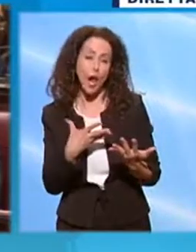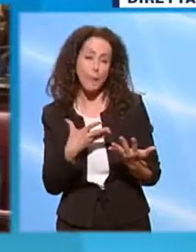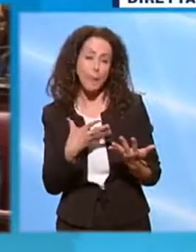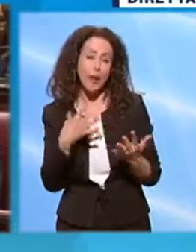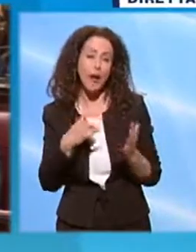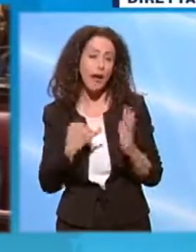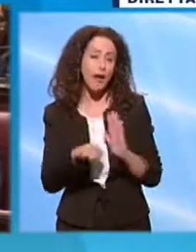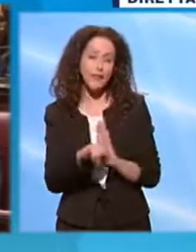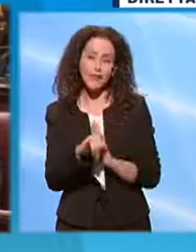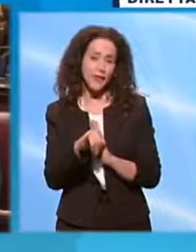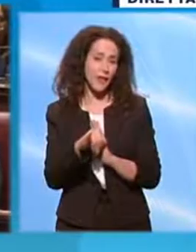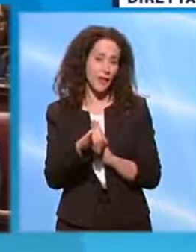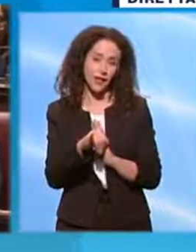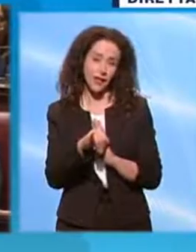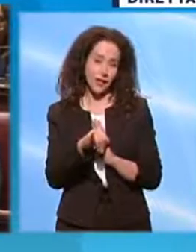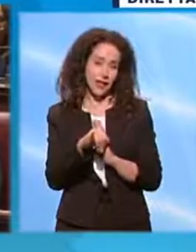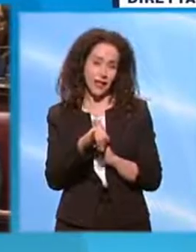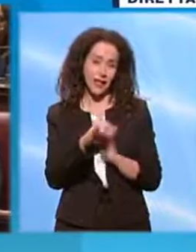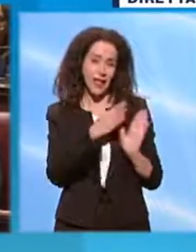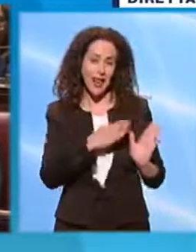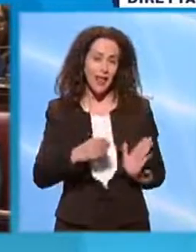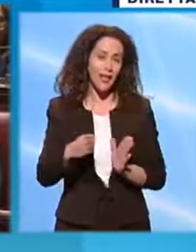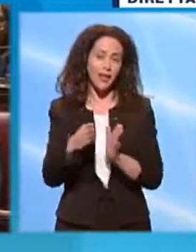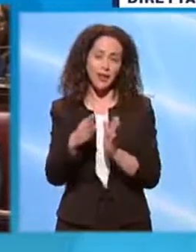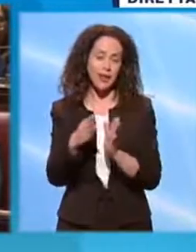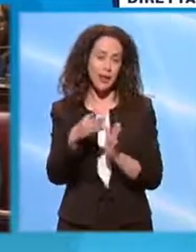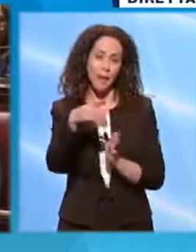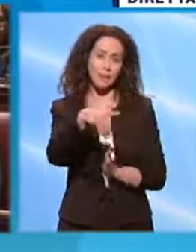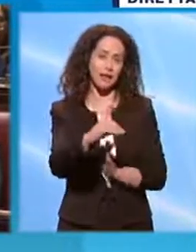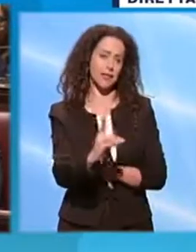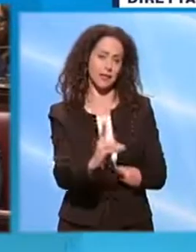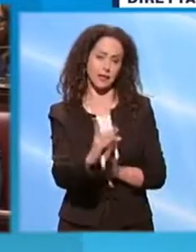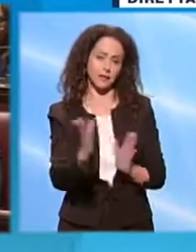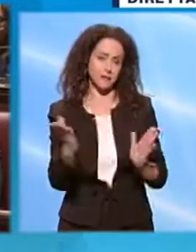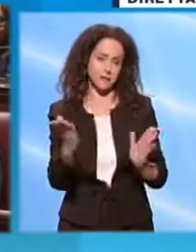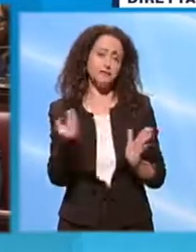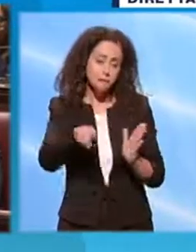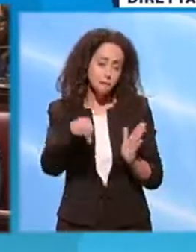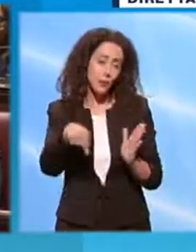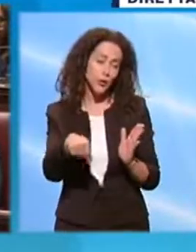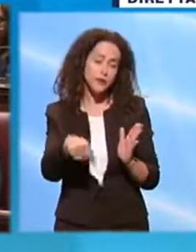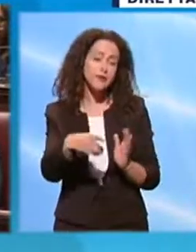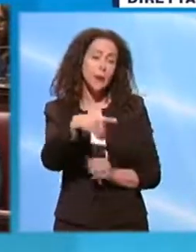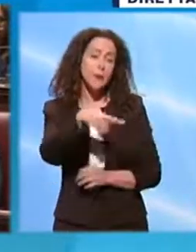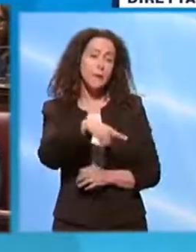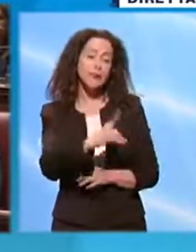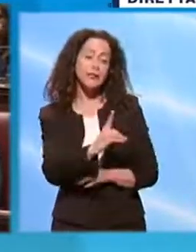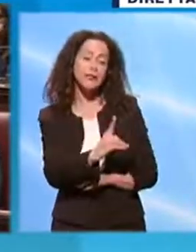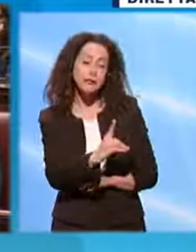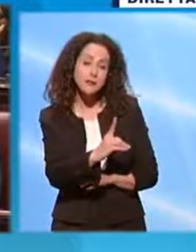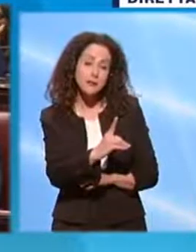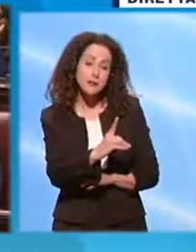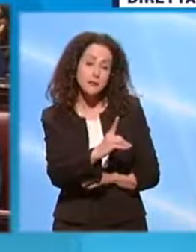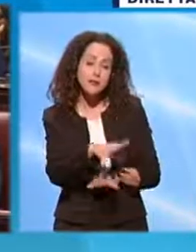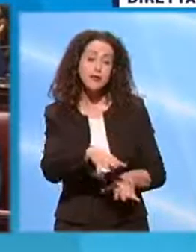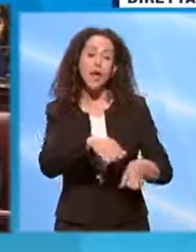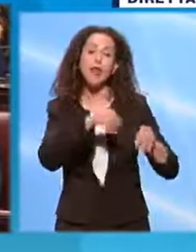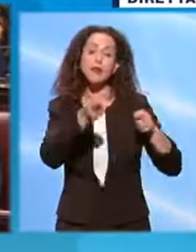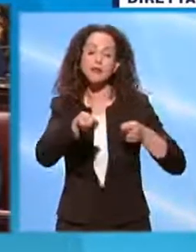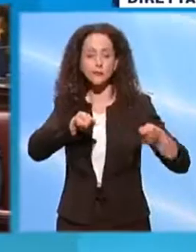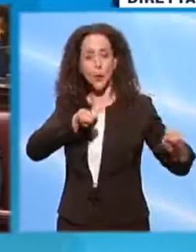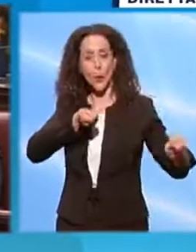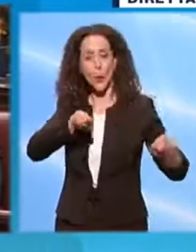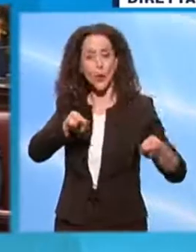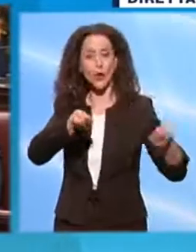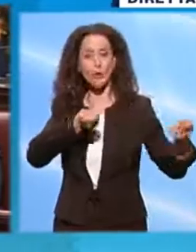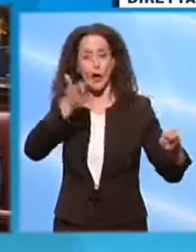linea del Partito Democratico, anche stavolta. Quel Partito Democratico che dall'inizio tira i fili di questo